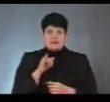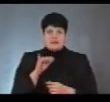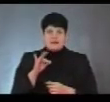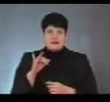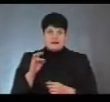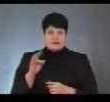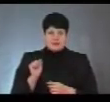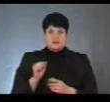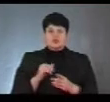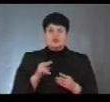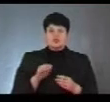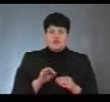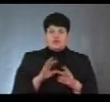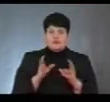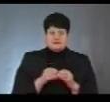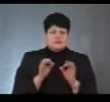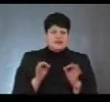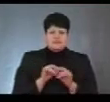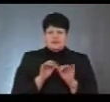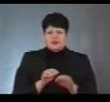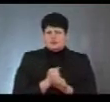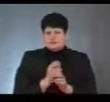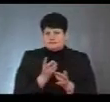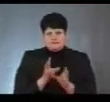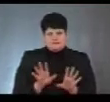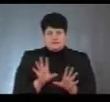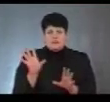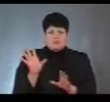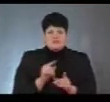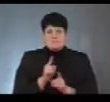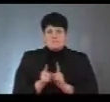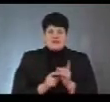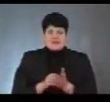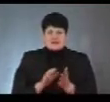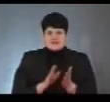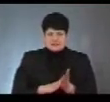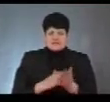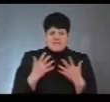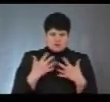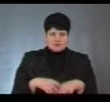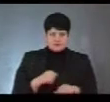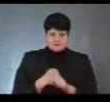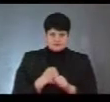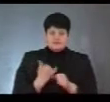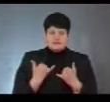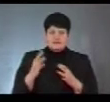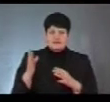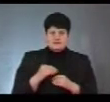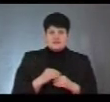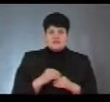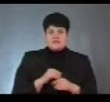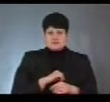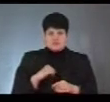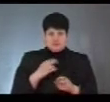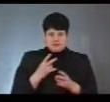в принципі, ніяких дій не потрібно було робити, бо всі переєстрації автоматично були. Тепер все потрібно робити самостійно.